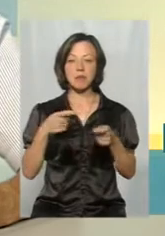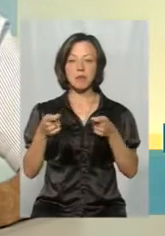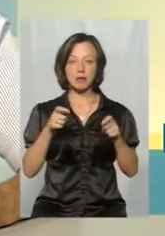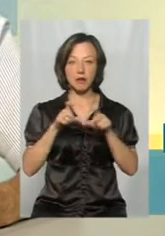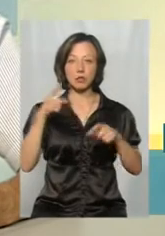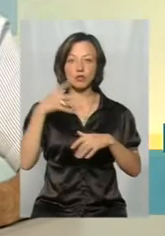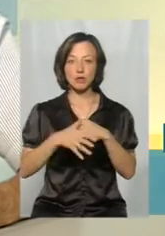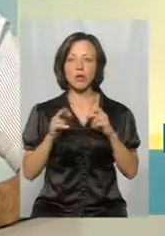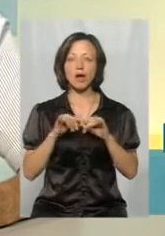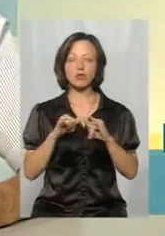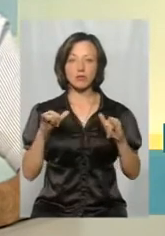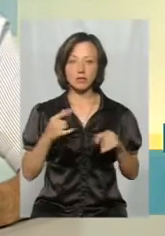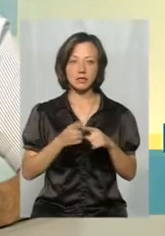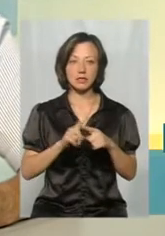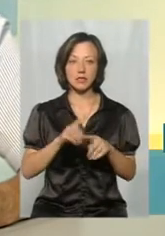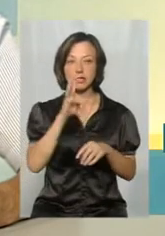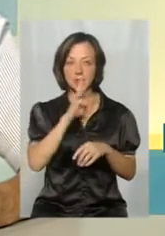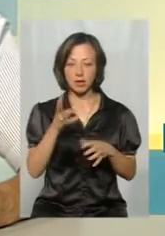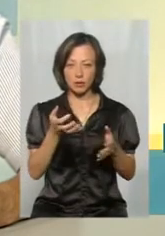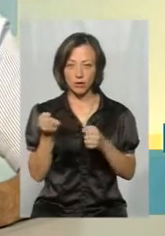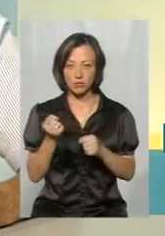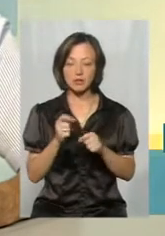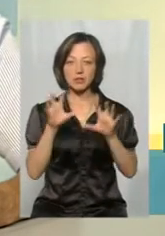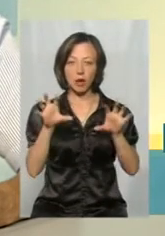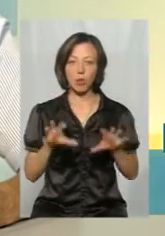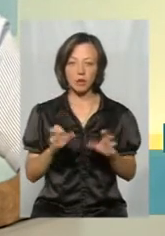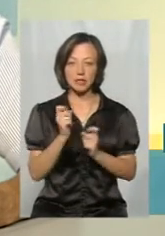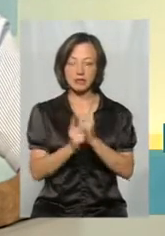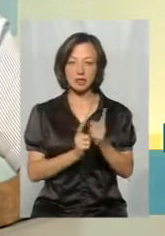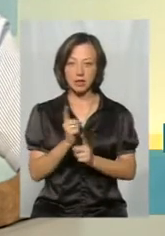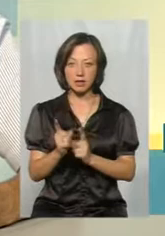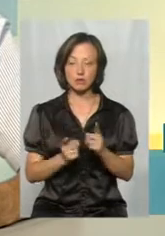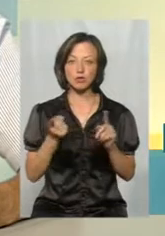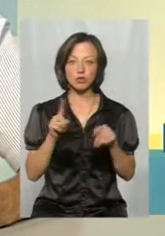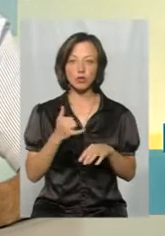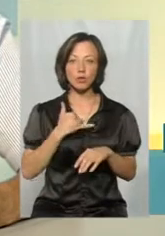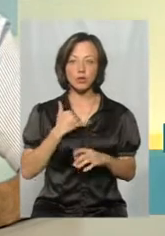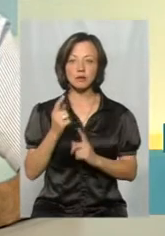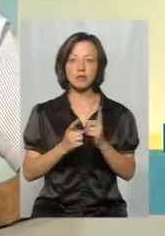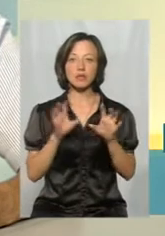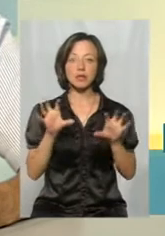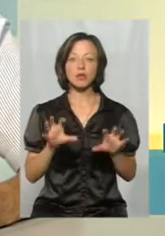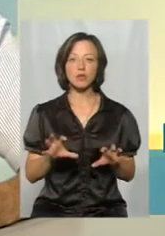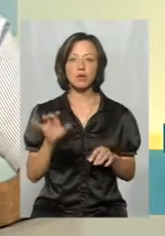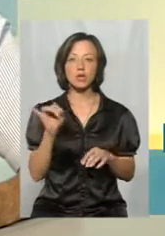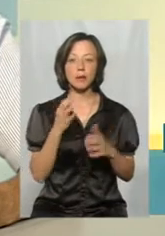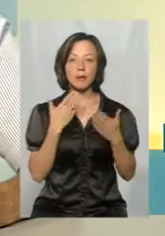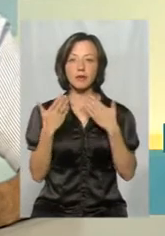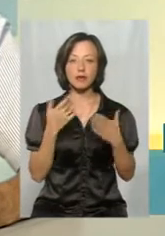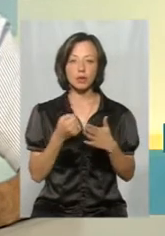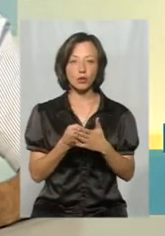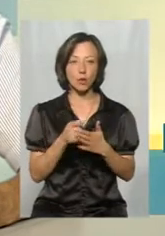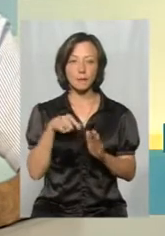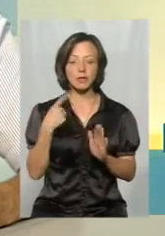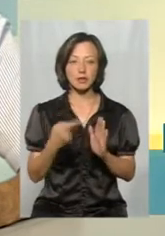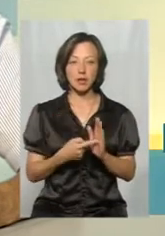розвиватися. Вони одержать цю зарплату, вони знають закони, які змінилися, тому що в нас змінилися закон. І змінився підхід до